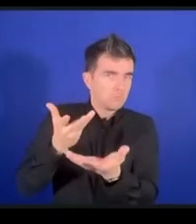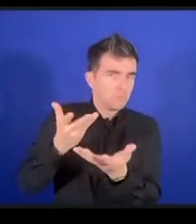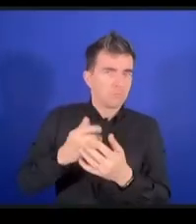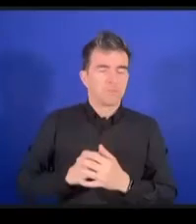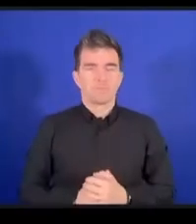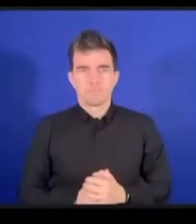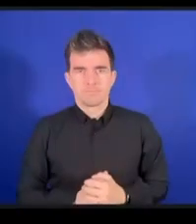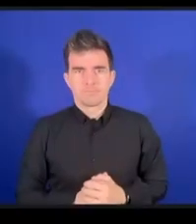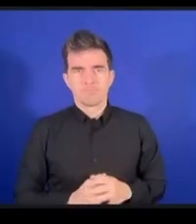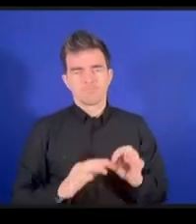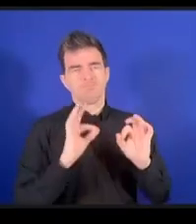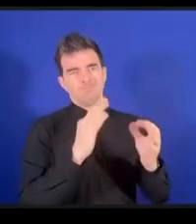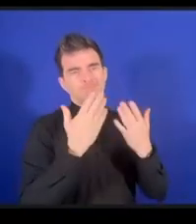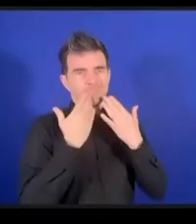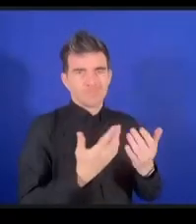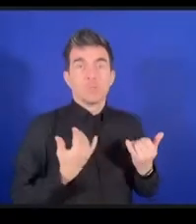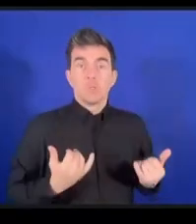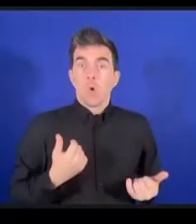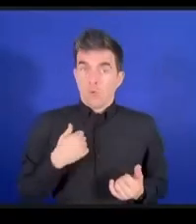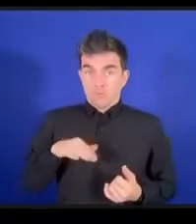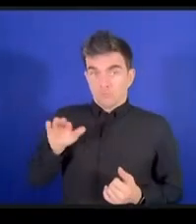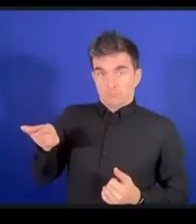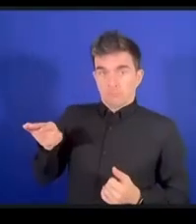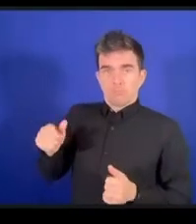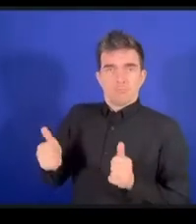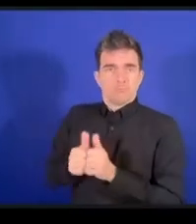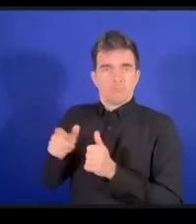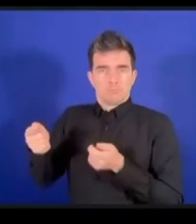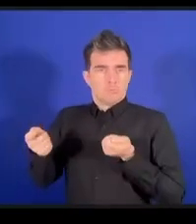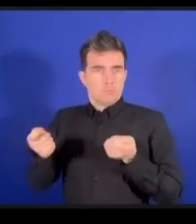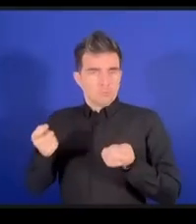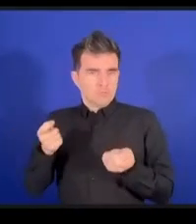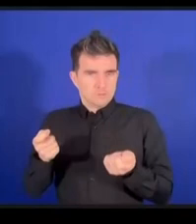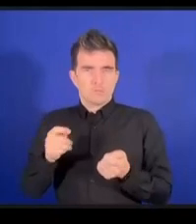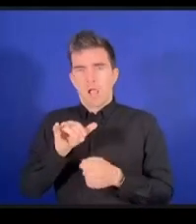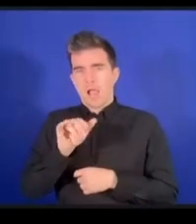最後のコメントいただけますかどうぞ